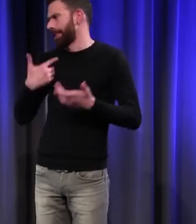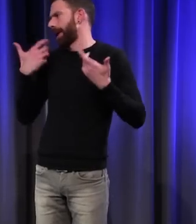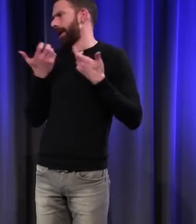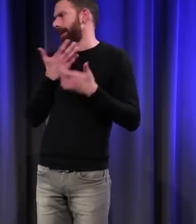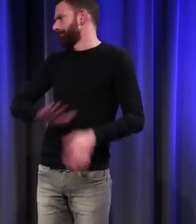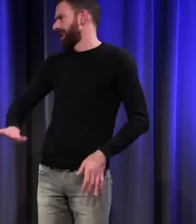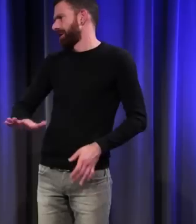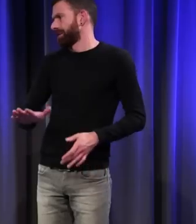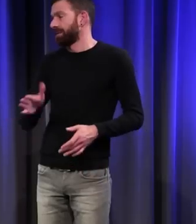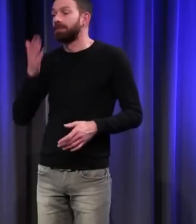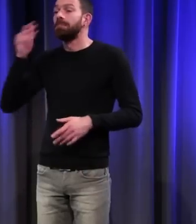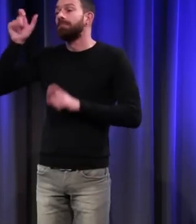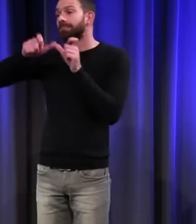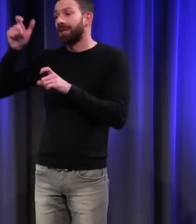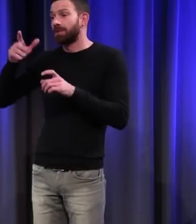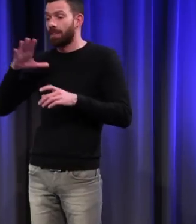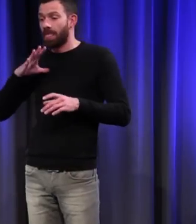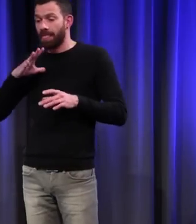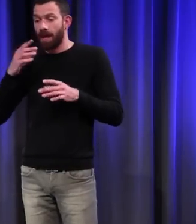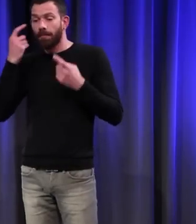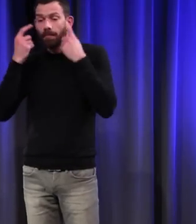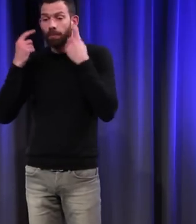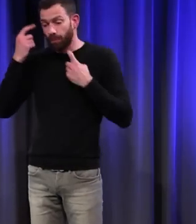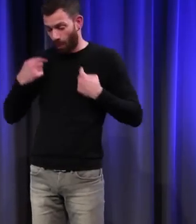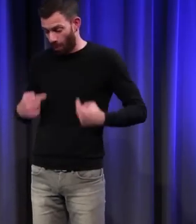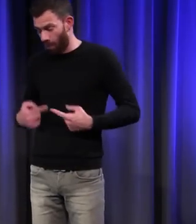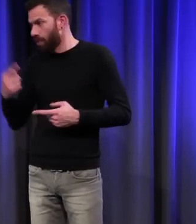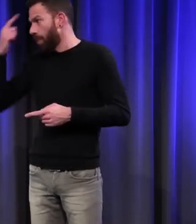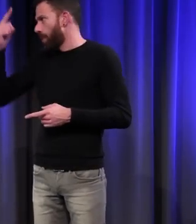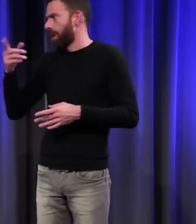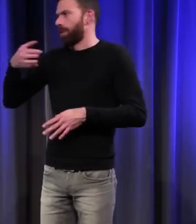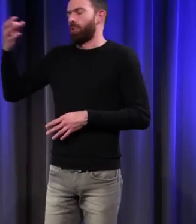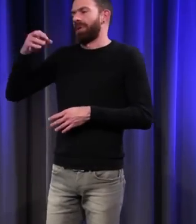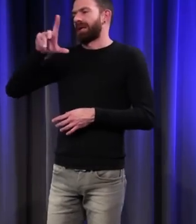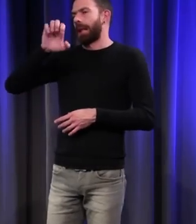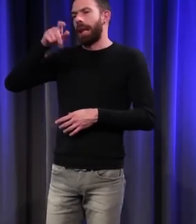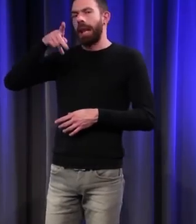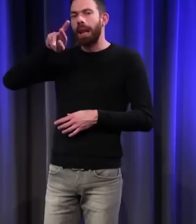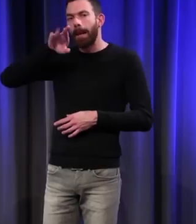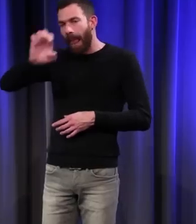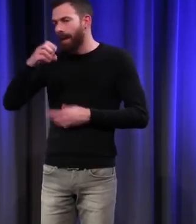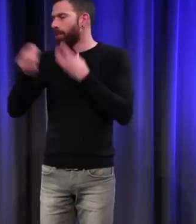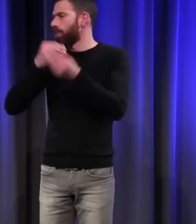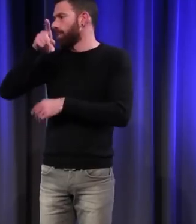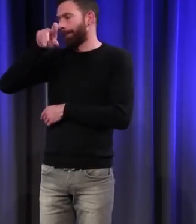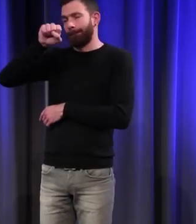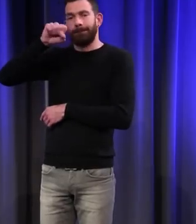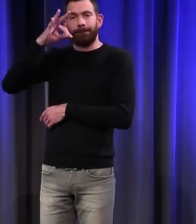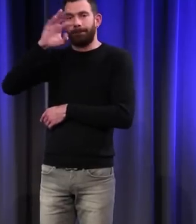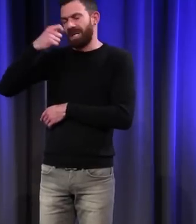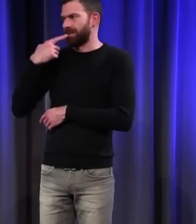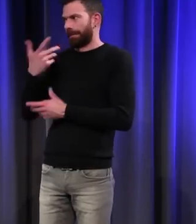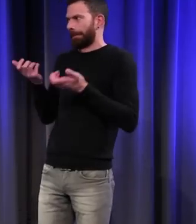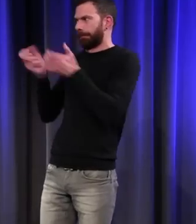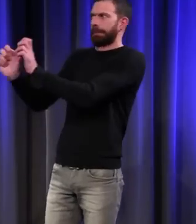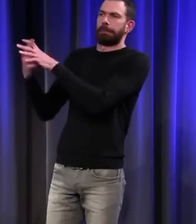des boutons, on pense que c'est une lèpre ou une peste, il est ostracisé. On ne sait pas maîtriser